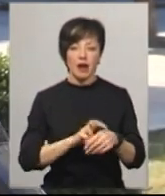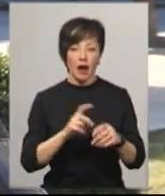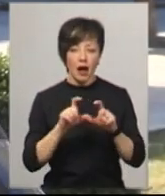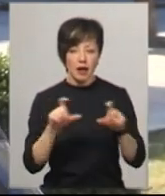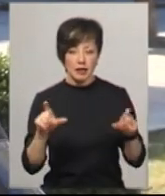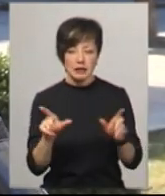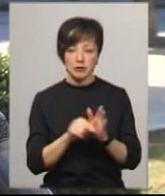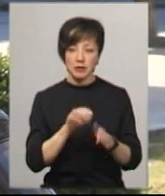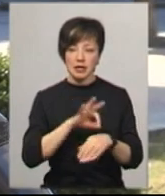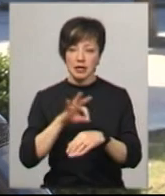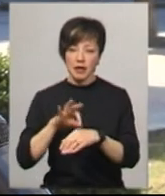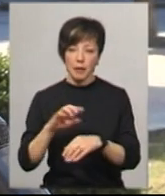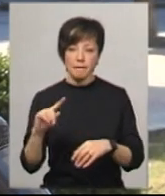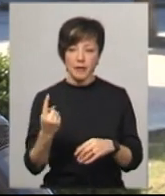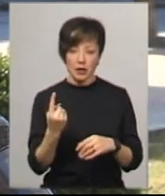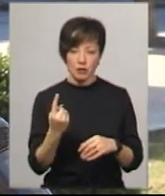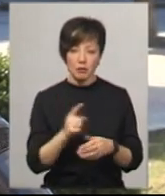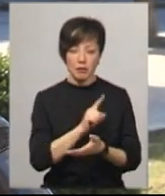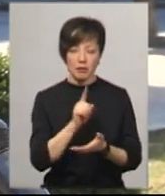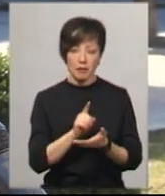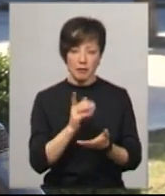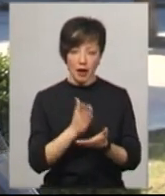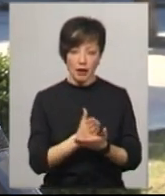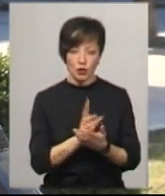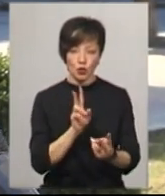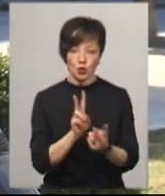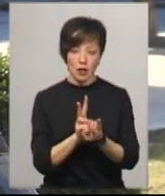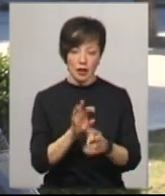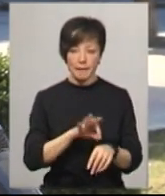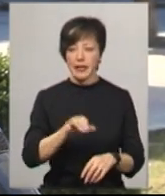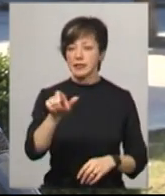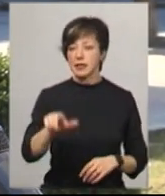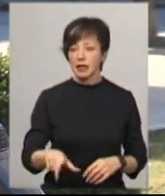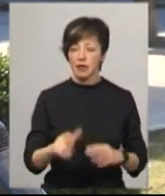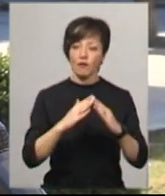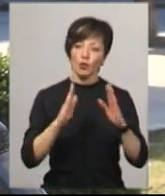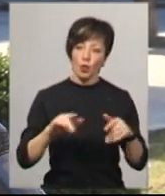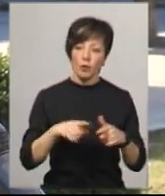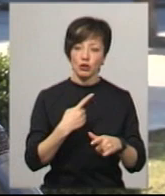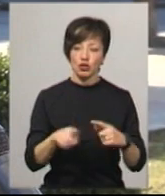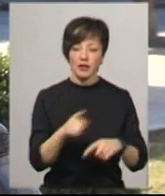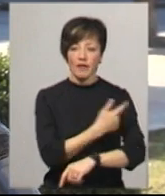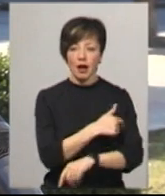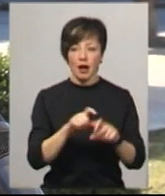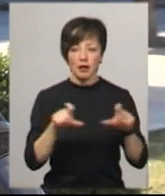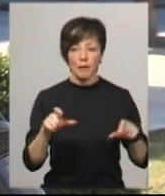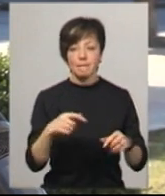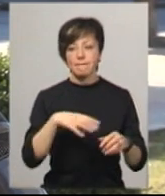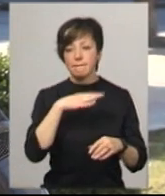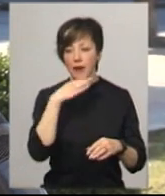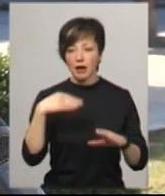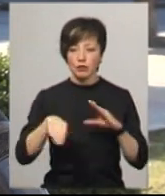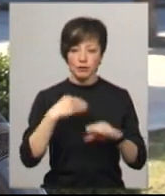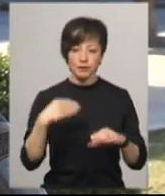і з пацієнтами, який саме перший має зустріти пацієнта вдома чи в лікарні. Нам багато пишуть